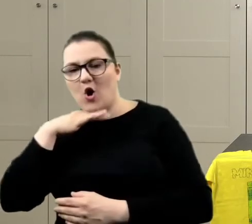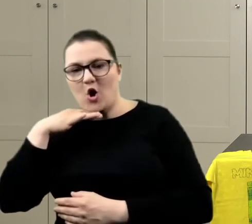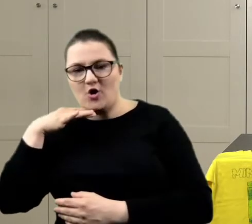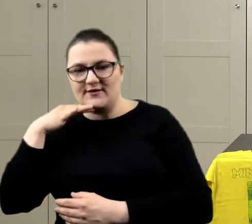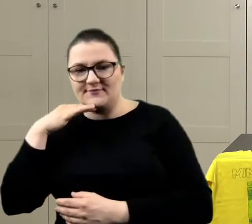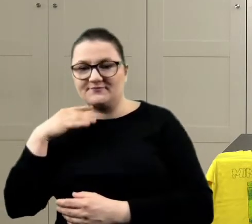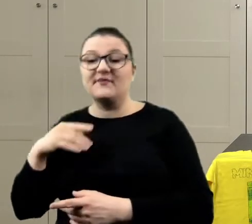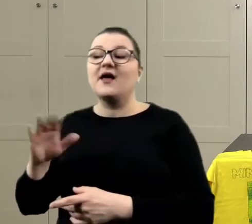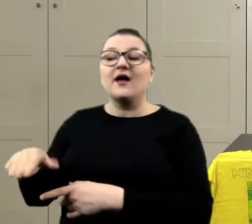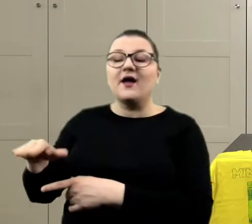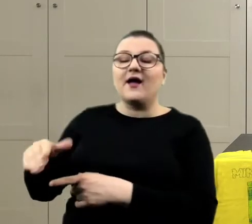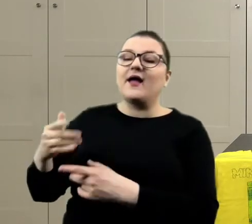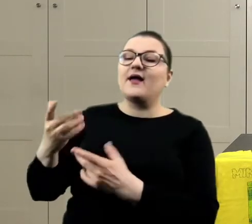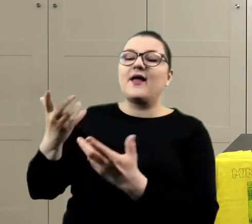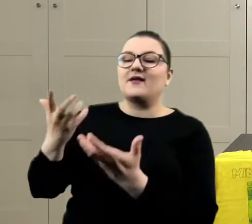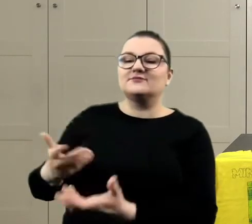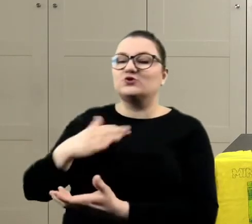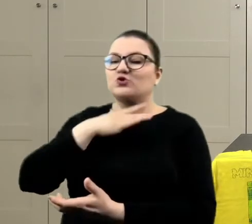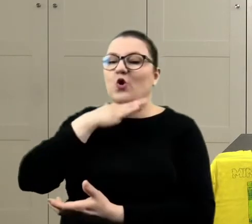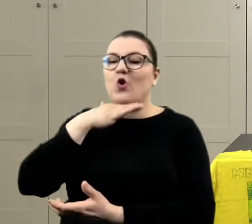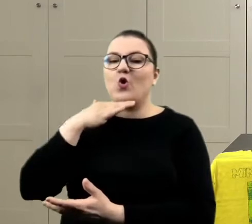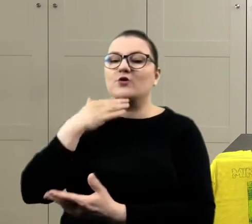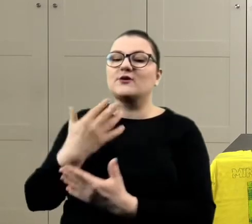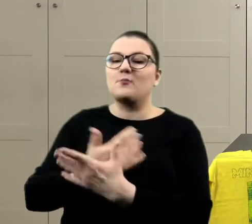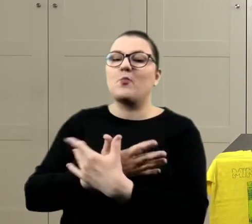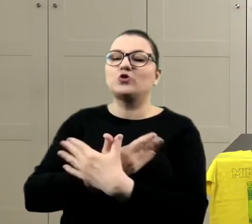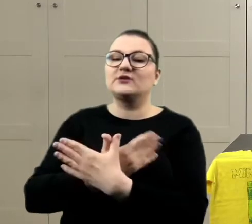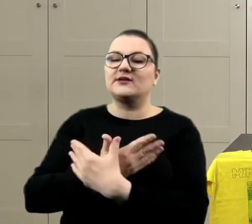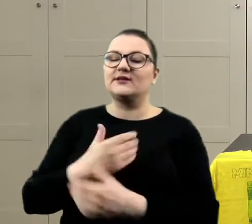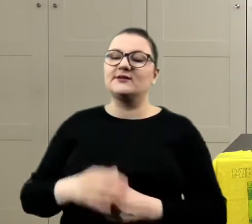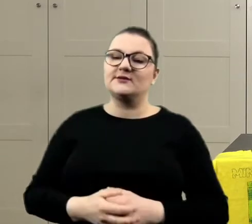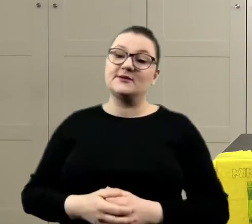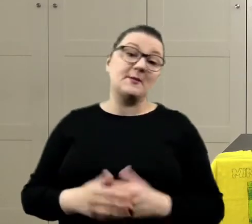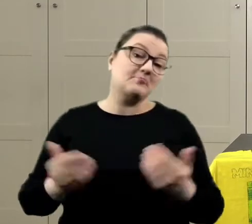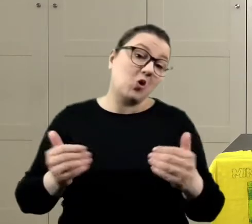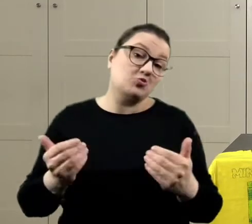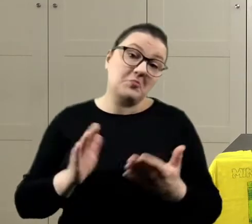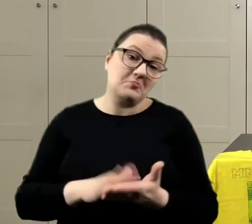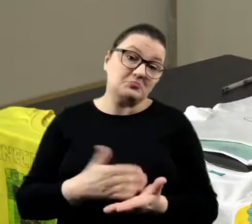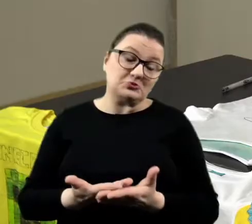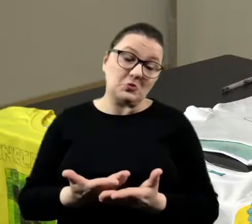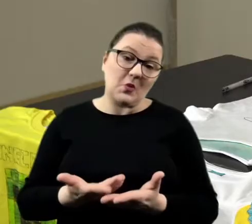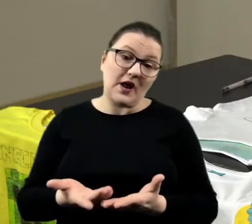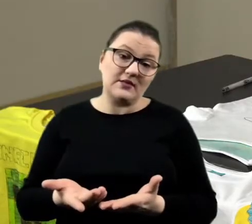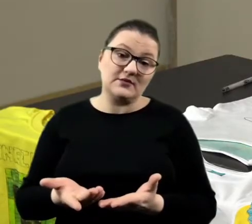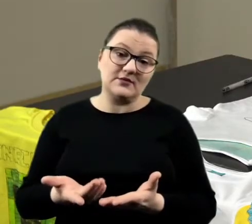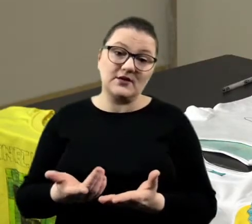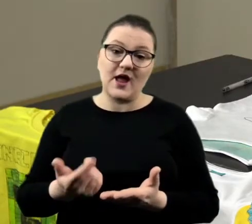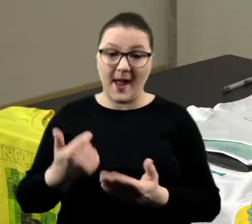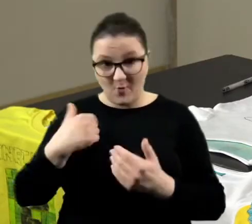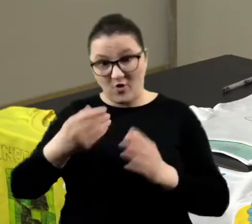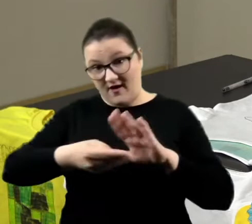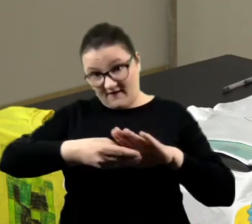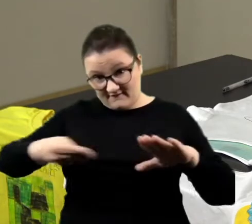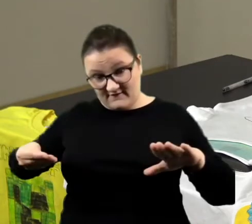Helenka, jakie kolory będzie miał nasz motyl? Może być... Mogę zdjąć już to?